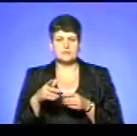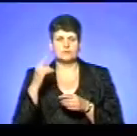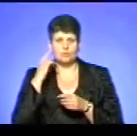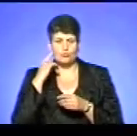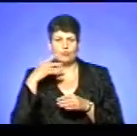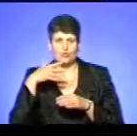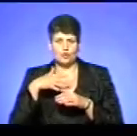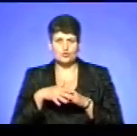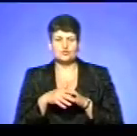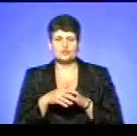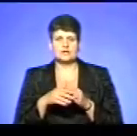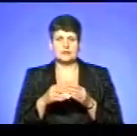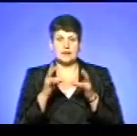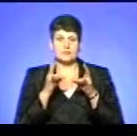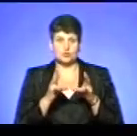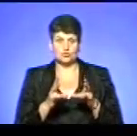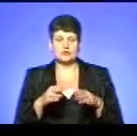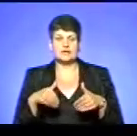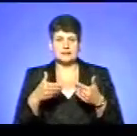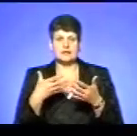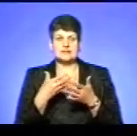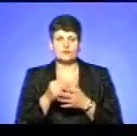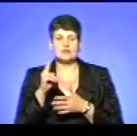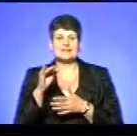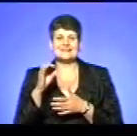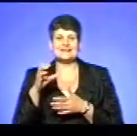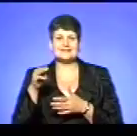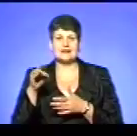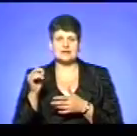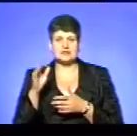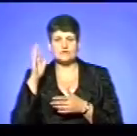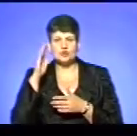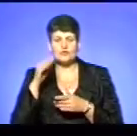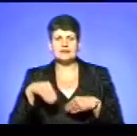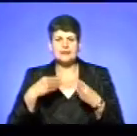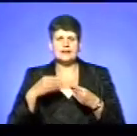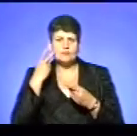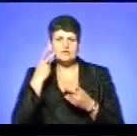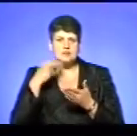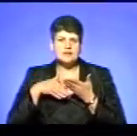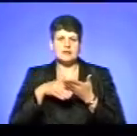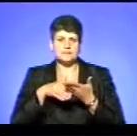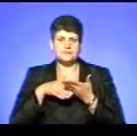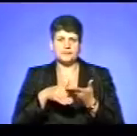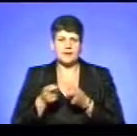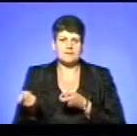біду і дали свої цистерни з водою. Вони забезпечили безперебійний підвіз води.